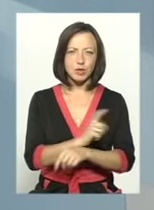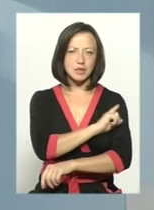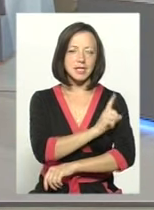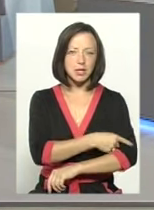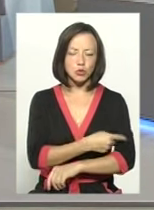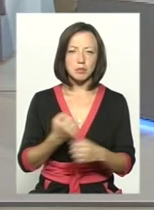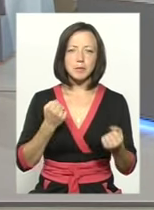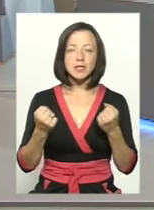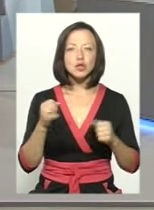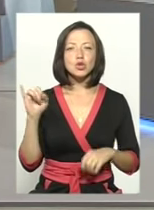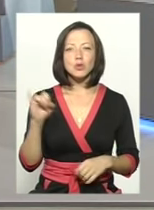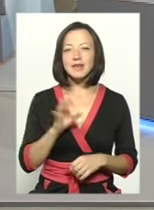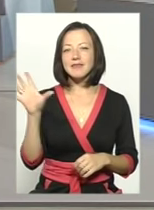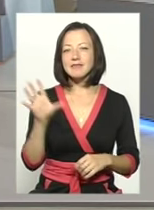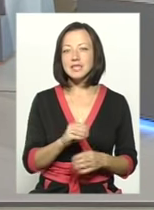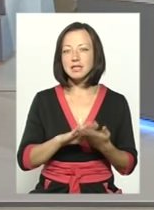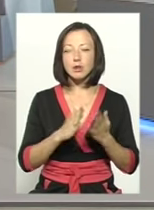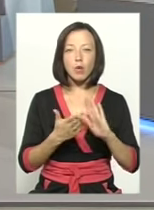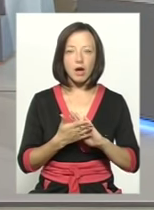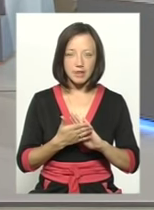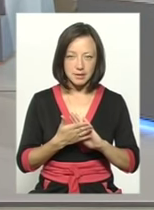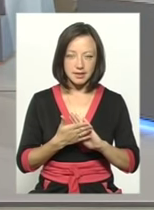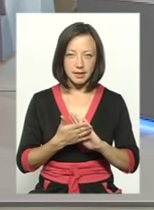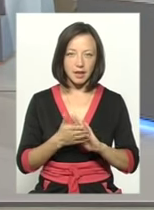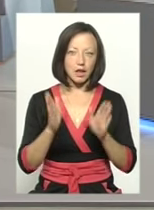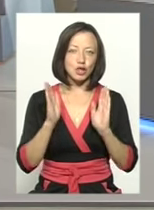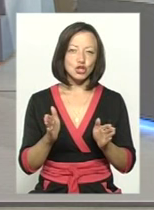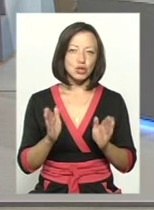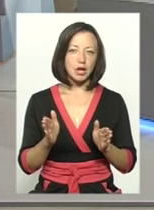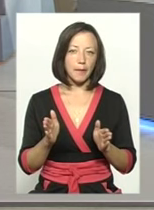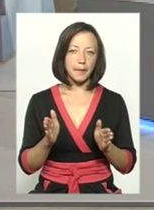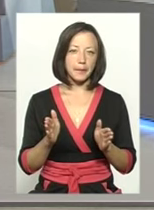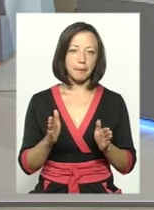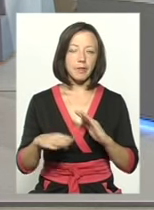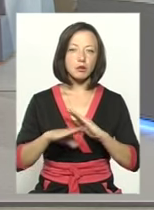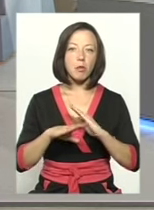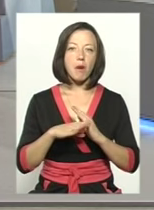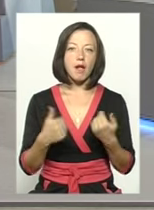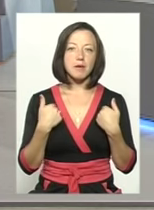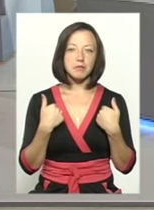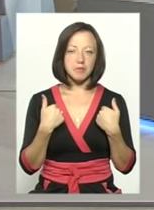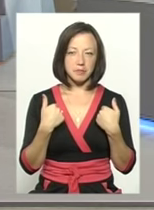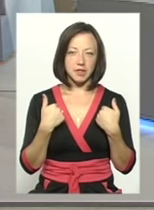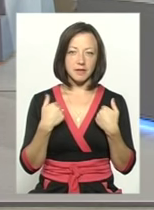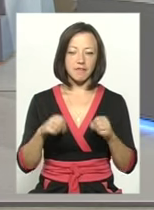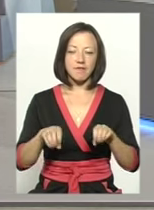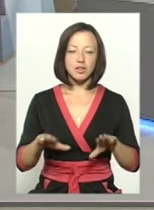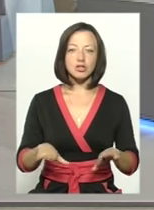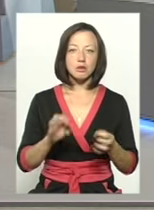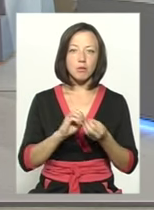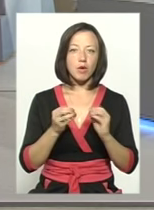сильнішою, і всі ті ситуації, вони лише помагали мені вийти з цієї